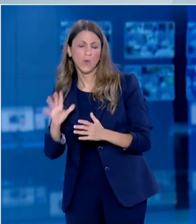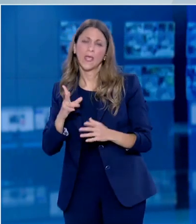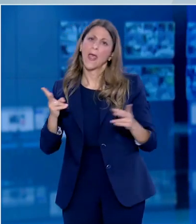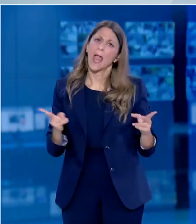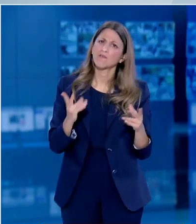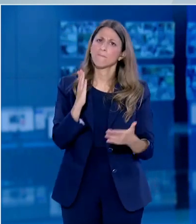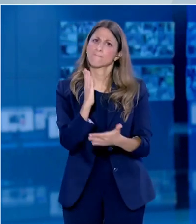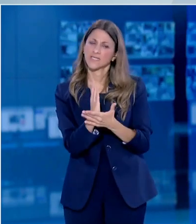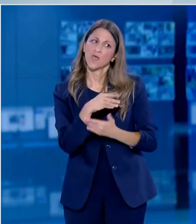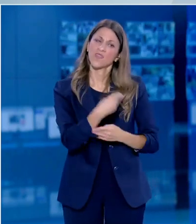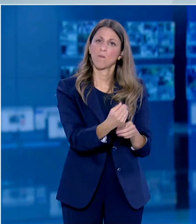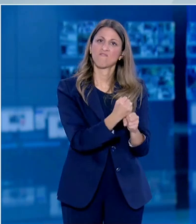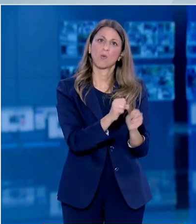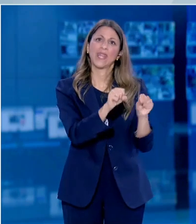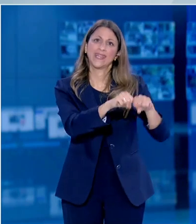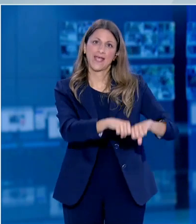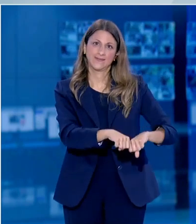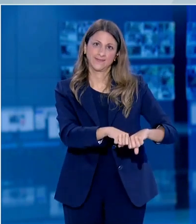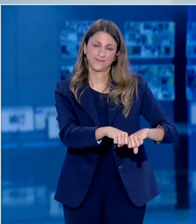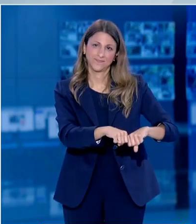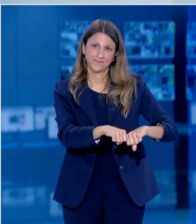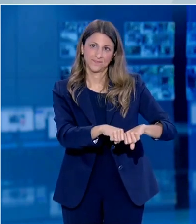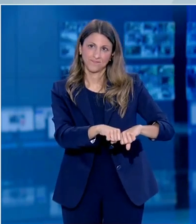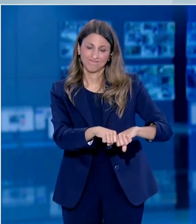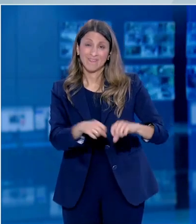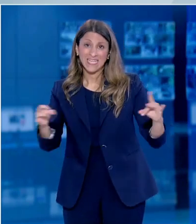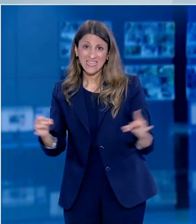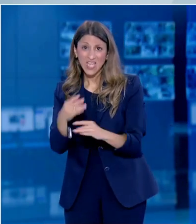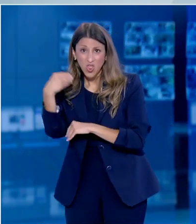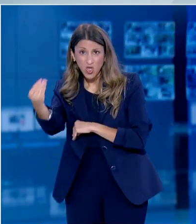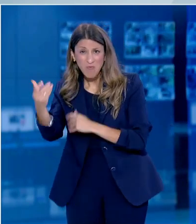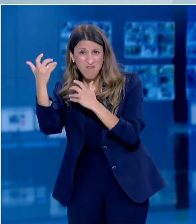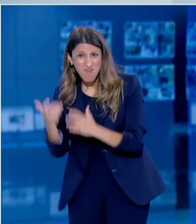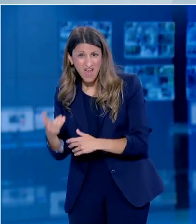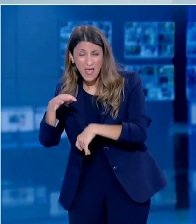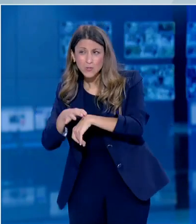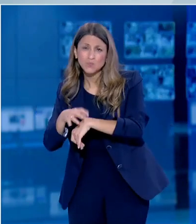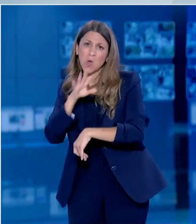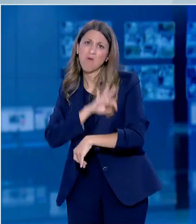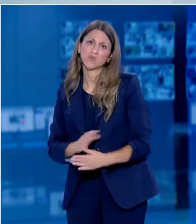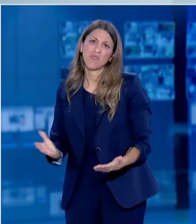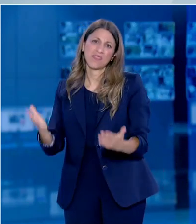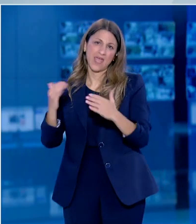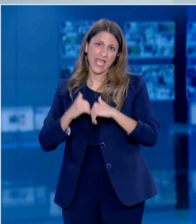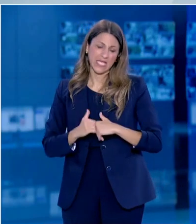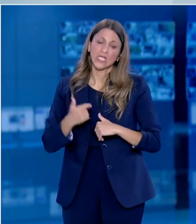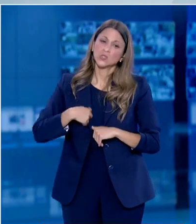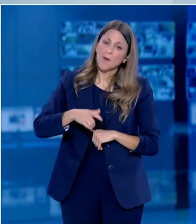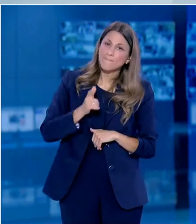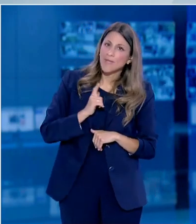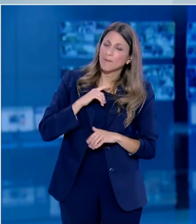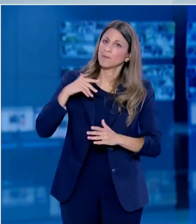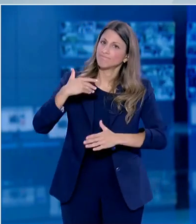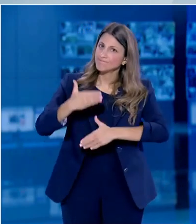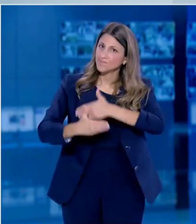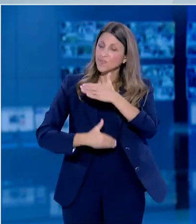εκφραση της νόσου. Εκδηλώσεις της νόσου. Η οποία φαντάζομαι αυτή τη στιγμή θα ακολουθήσει άμεσα, γιατί